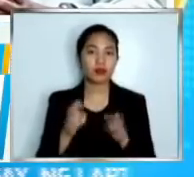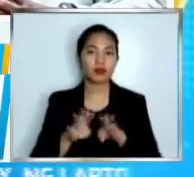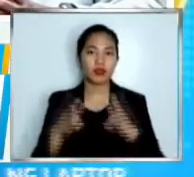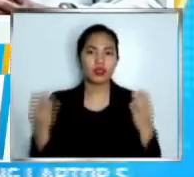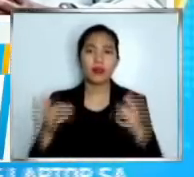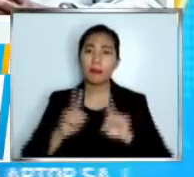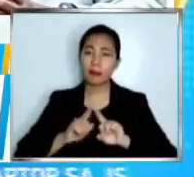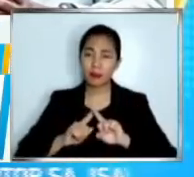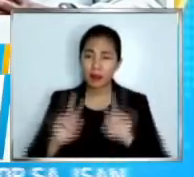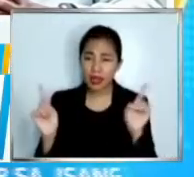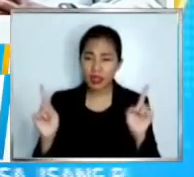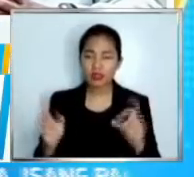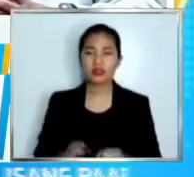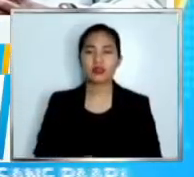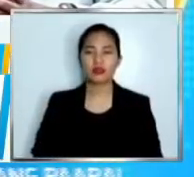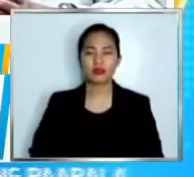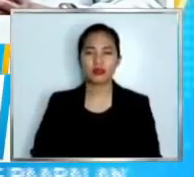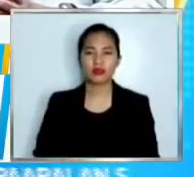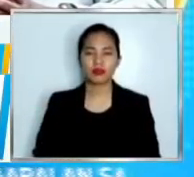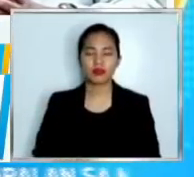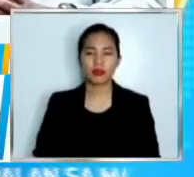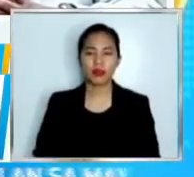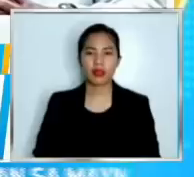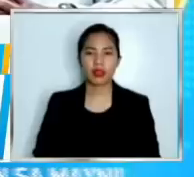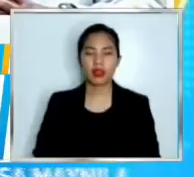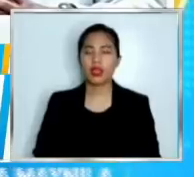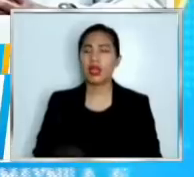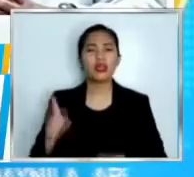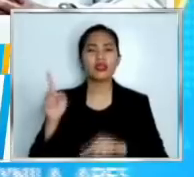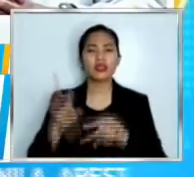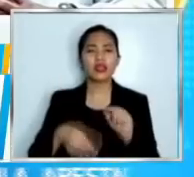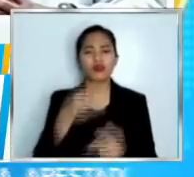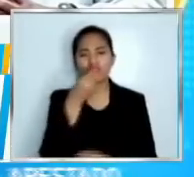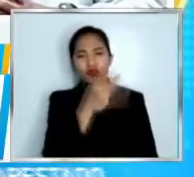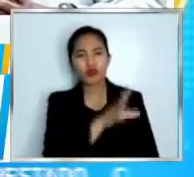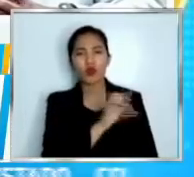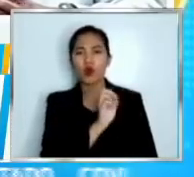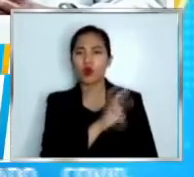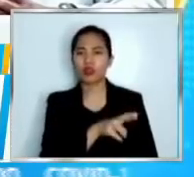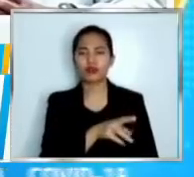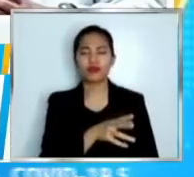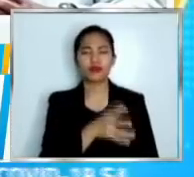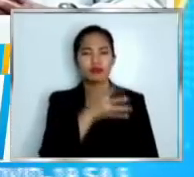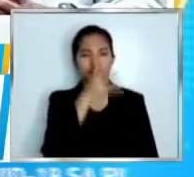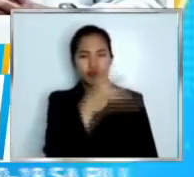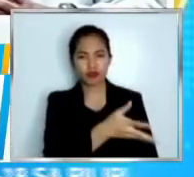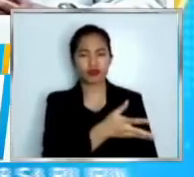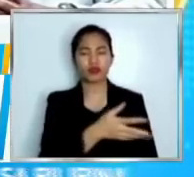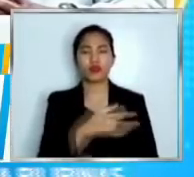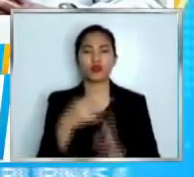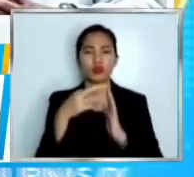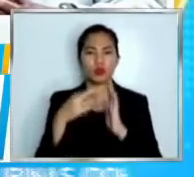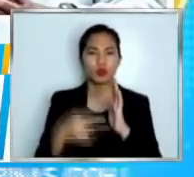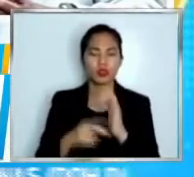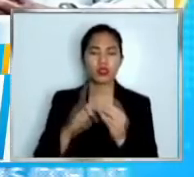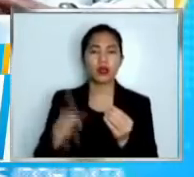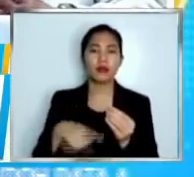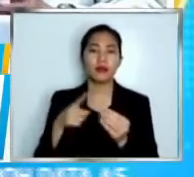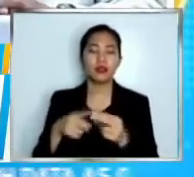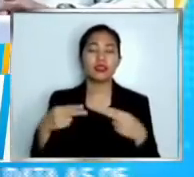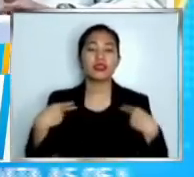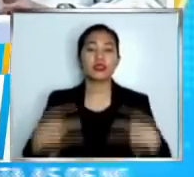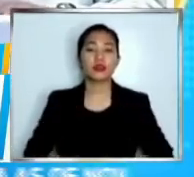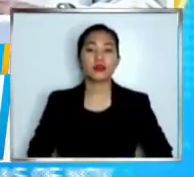ito hindi po natin pwede isat tabi o maliwalain ang pamintunan sa minimum public health standards